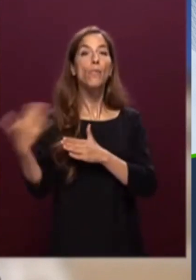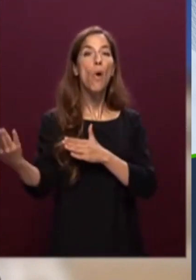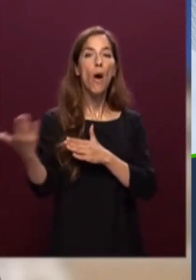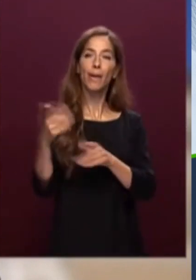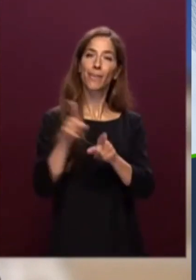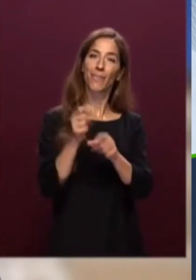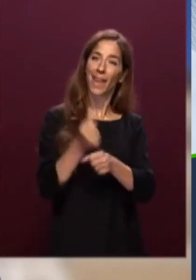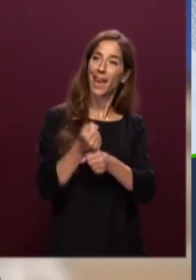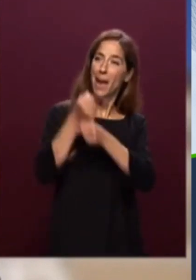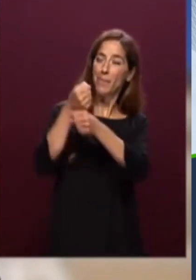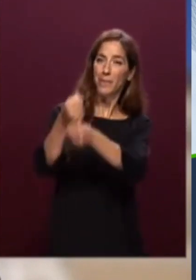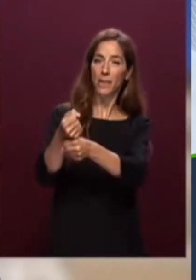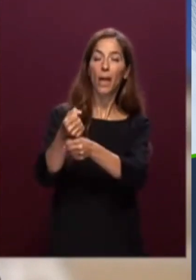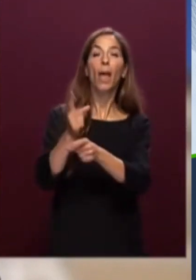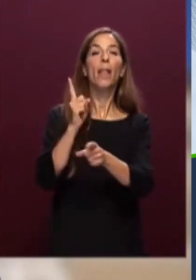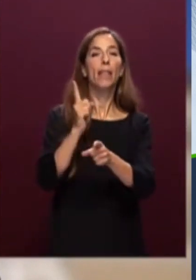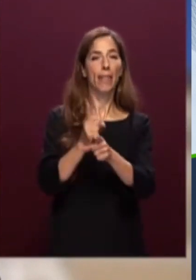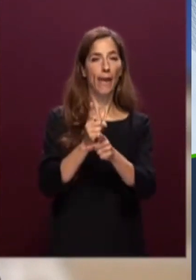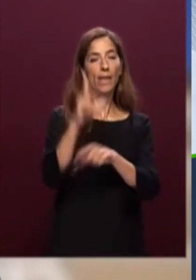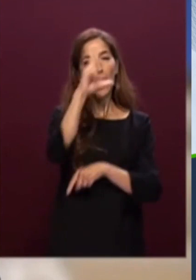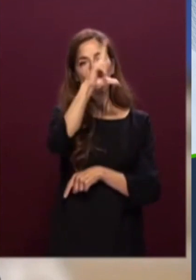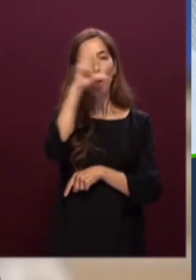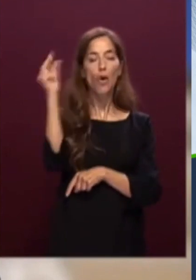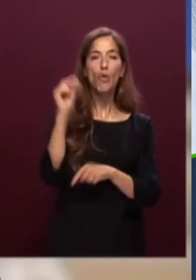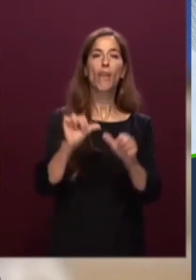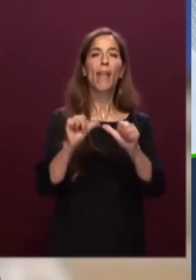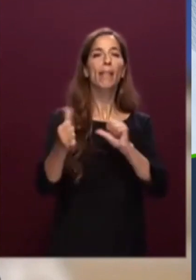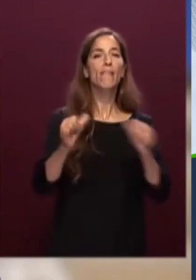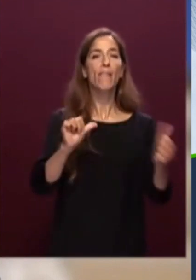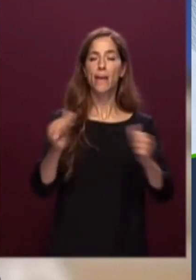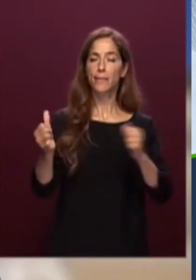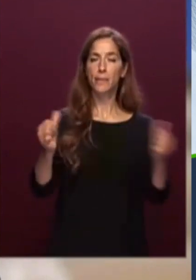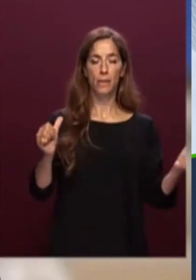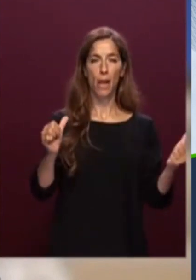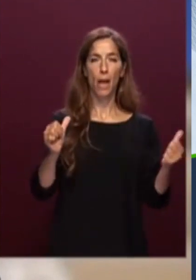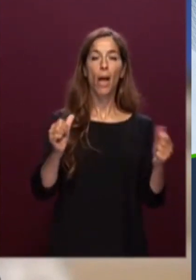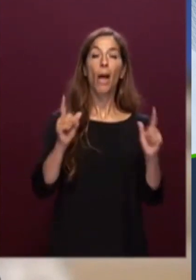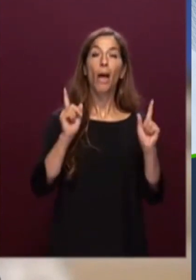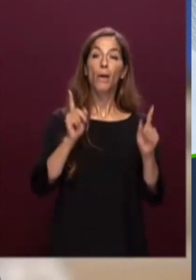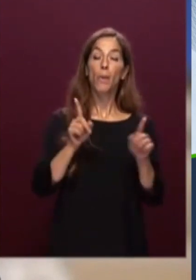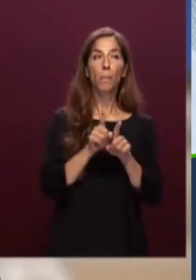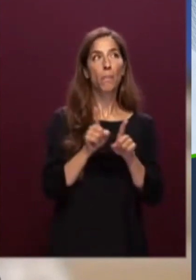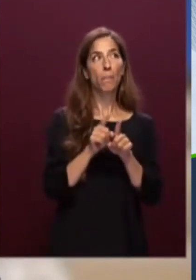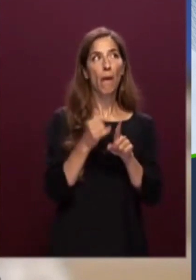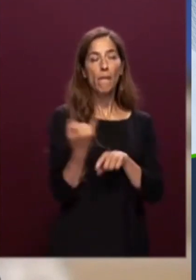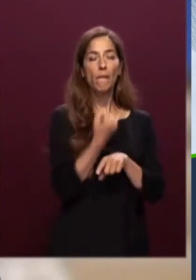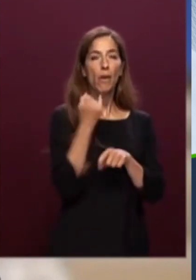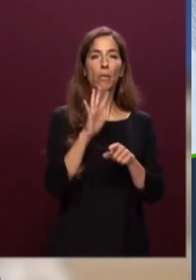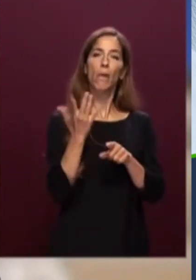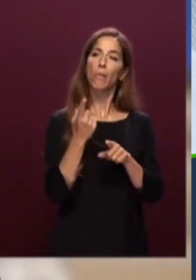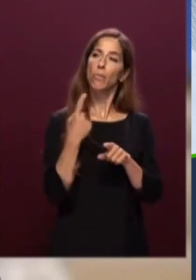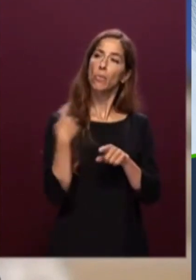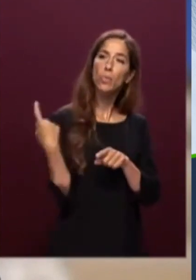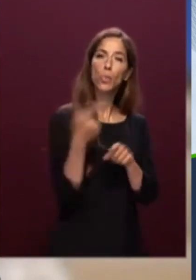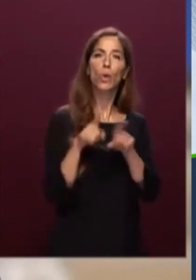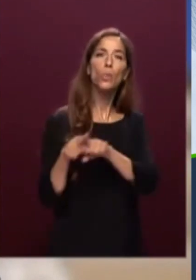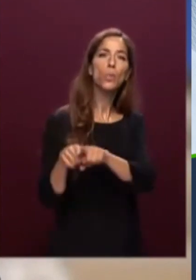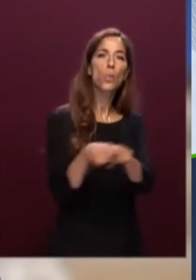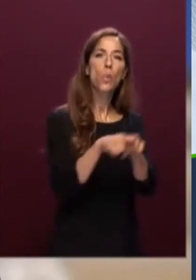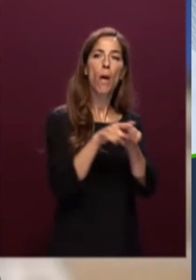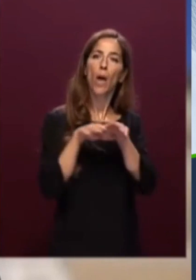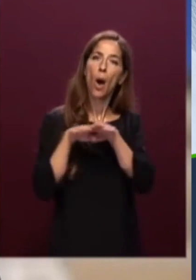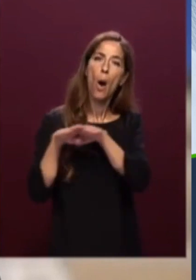valorizzazione delle diversità e non deve cedere all'omologazione l'omologazione è uno strumento dei